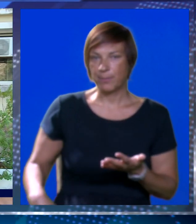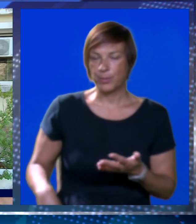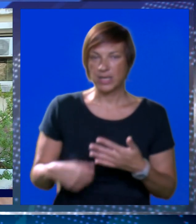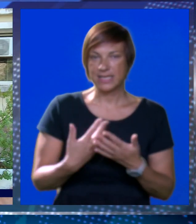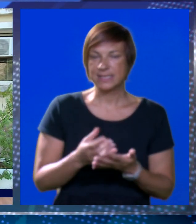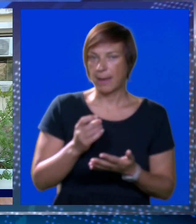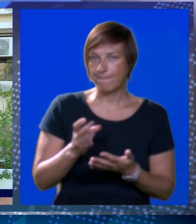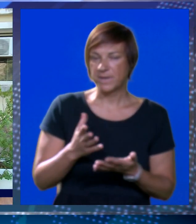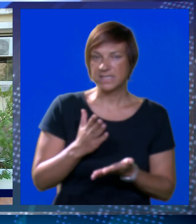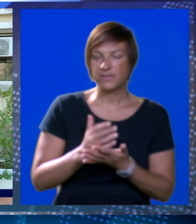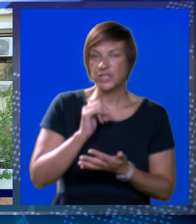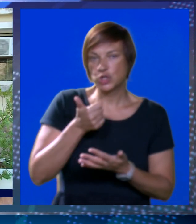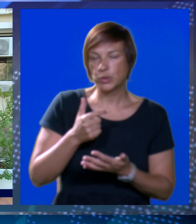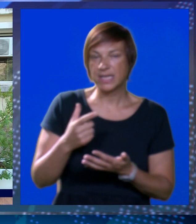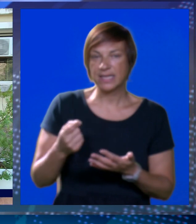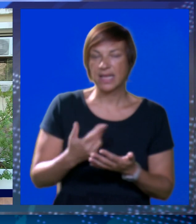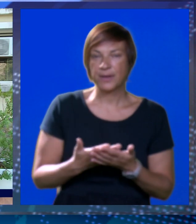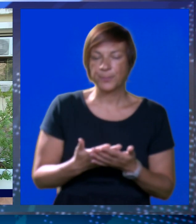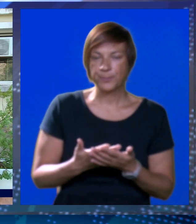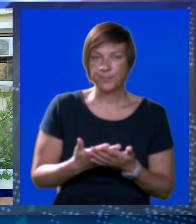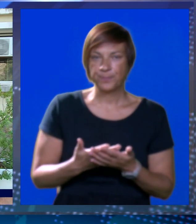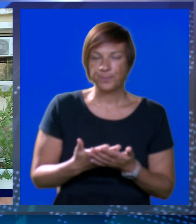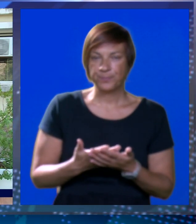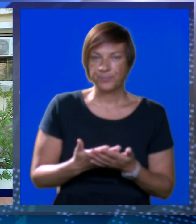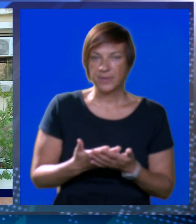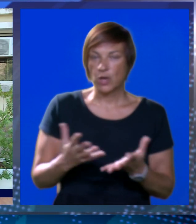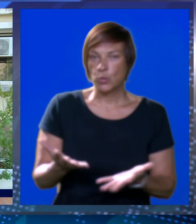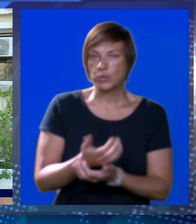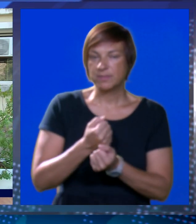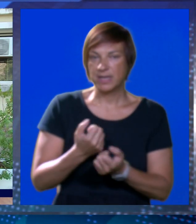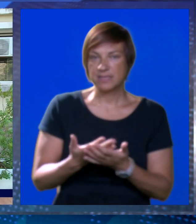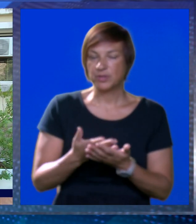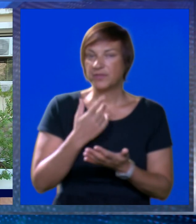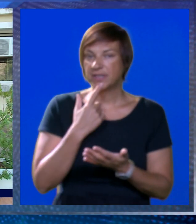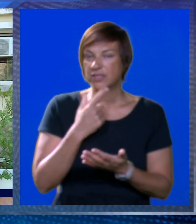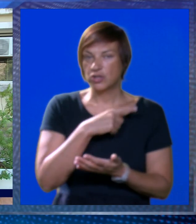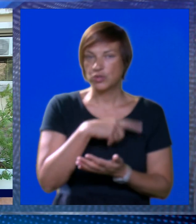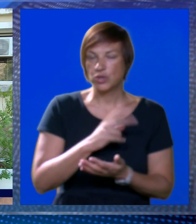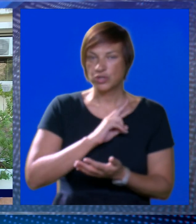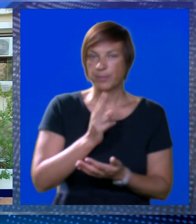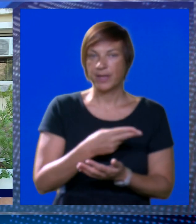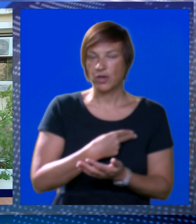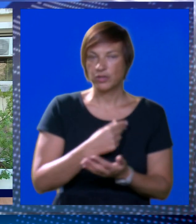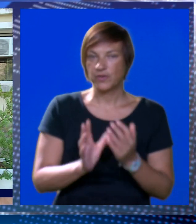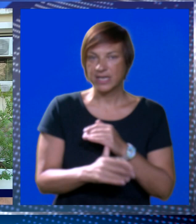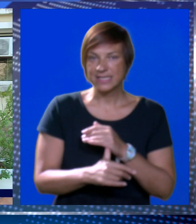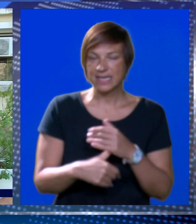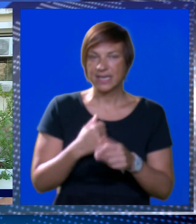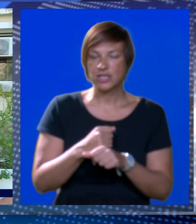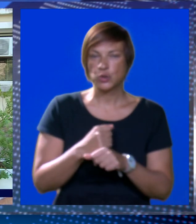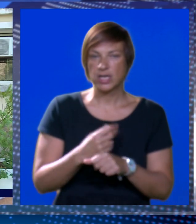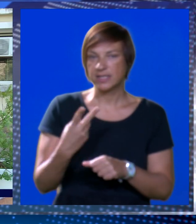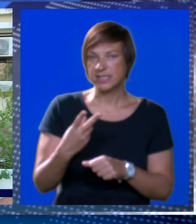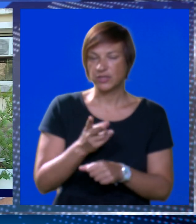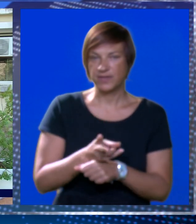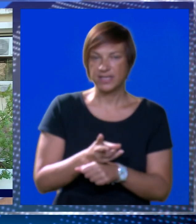policiji i evo zaista vrlo brzo, već sutradan, odnosno jučer, smo uspjeli utvrditi tko su osobe odgovorne za tu krađu.